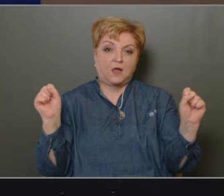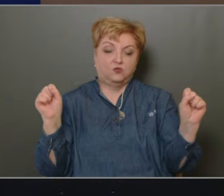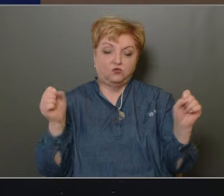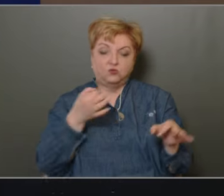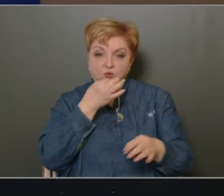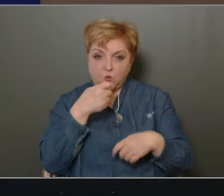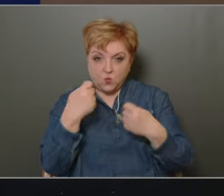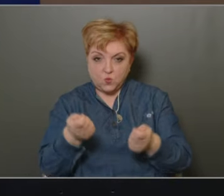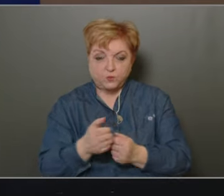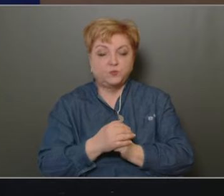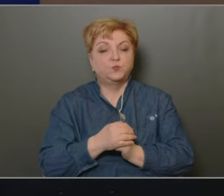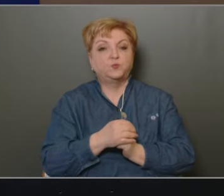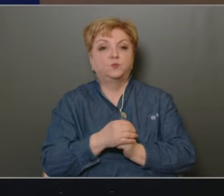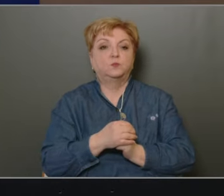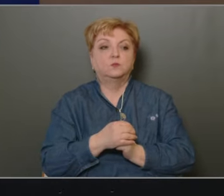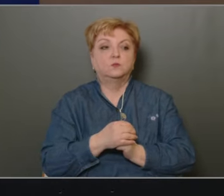a szó.